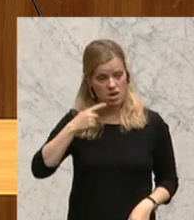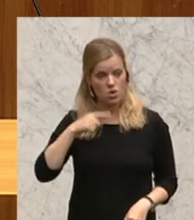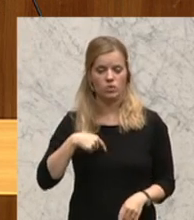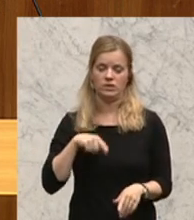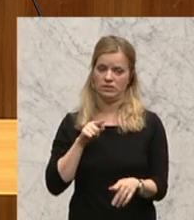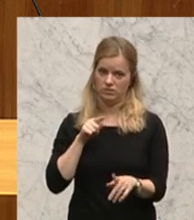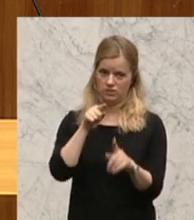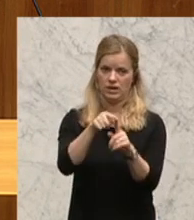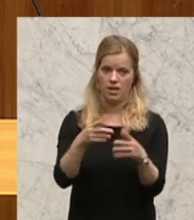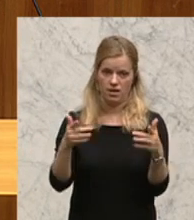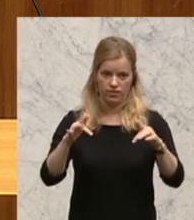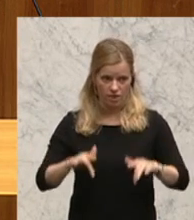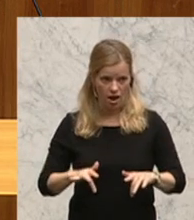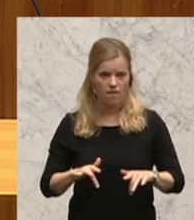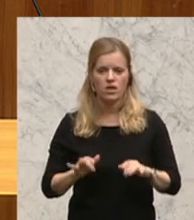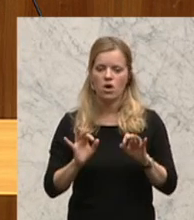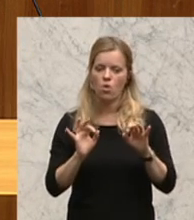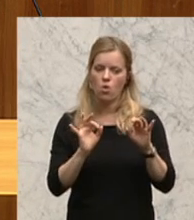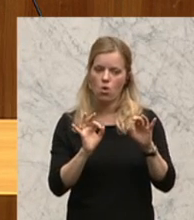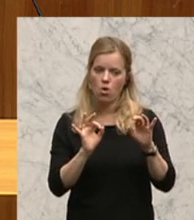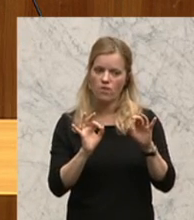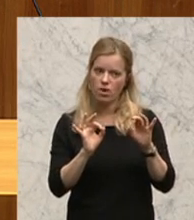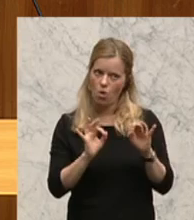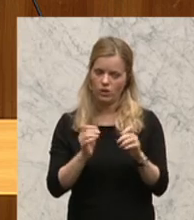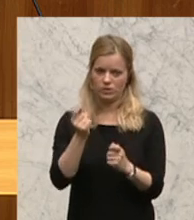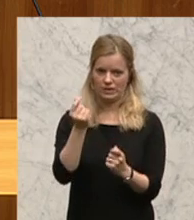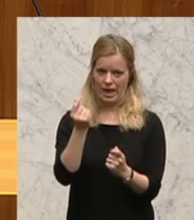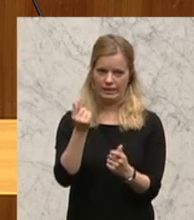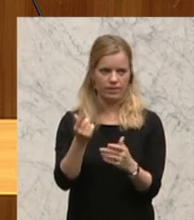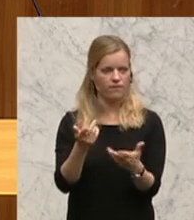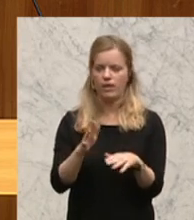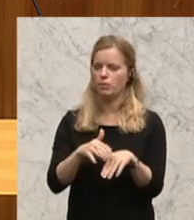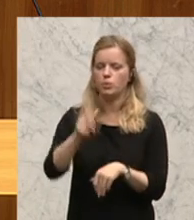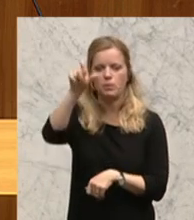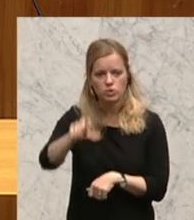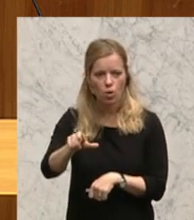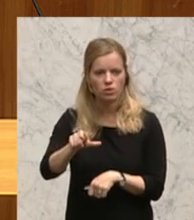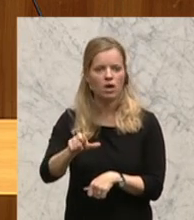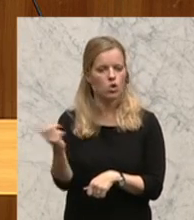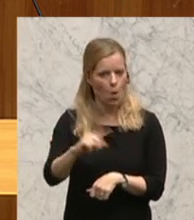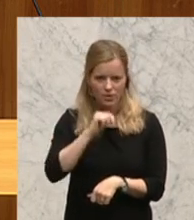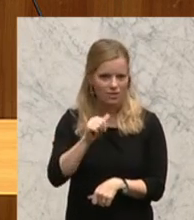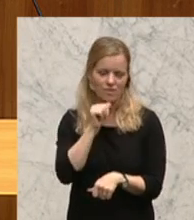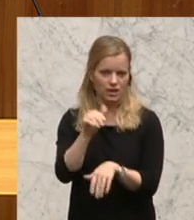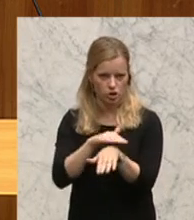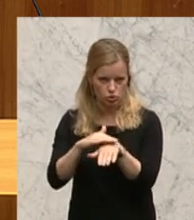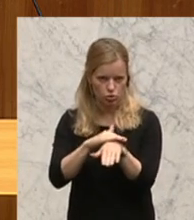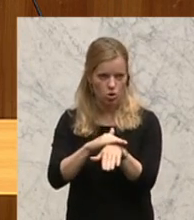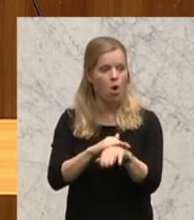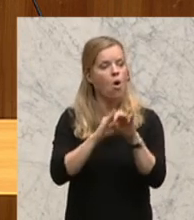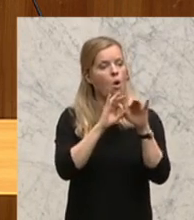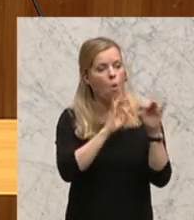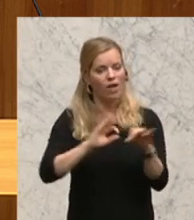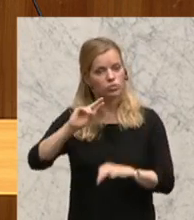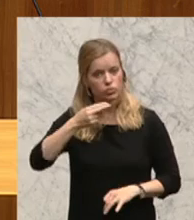unentschuldiges Fernbleiben. Reden wir drüber. Wir Neos sind auch dafür für ein Ordnungsgeld für Ordnungsrufe. Reden wir drüber. Das ist okay.